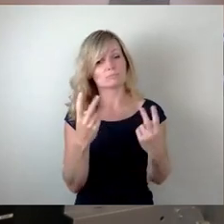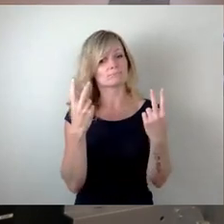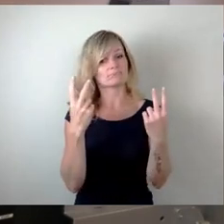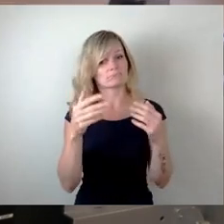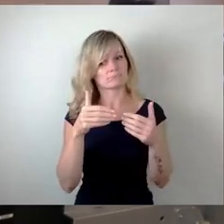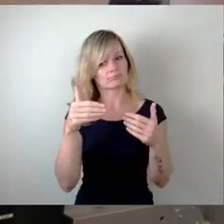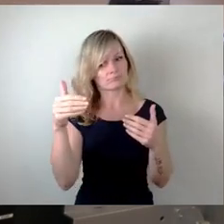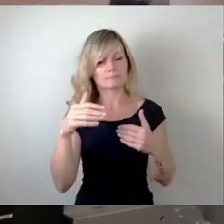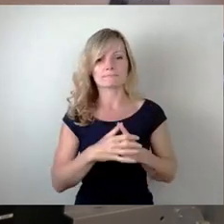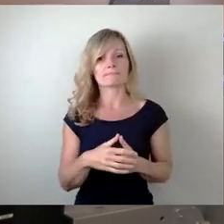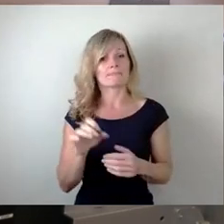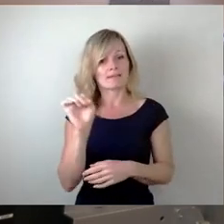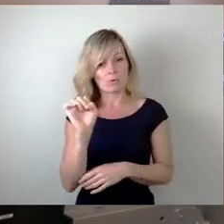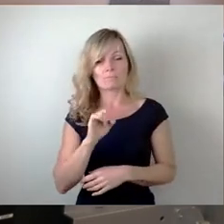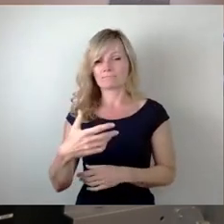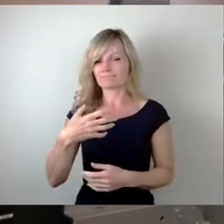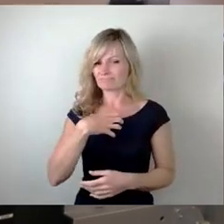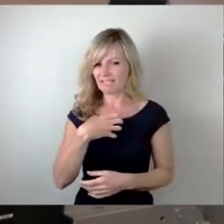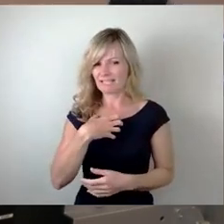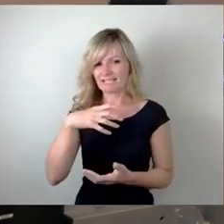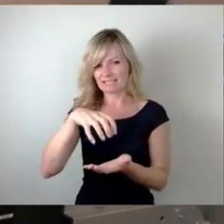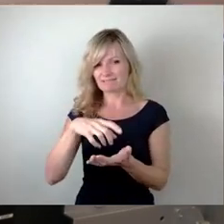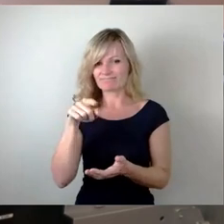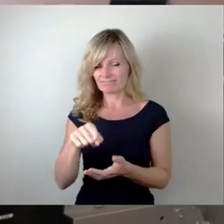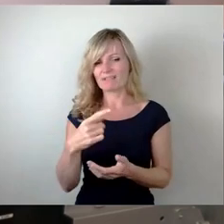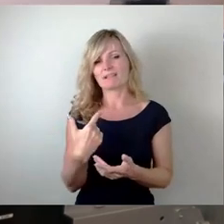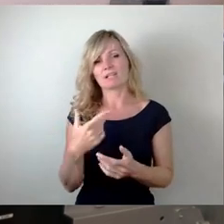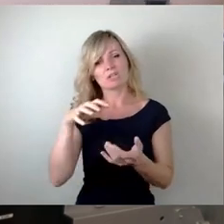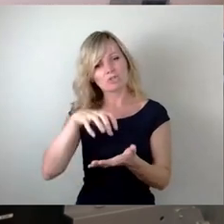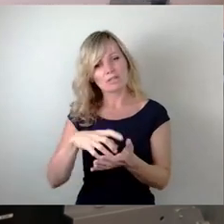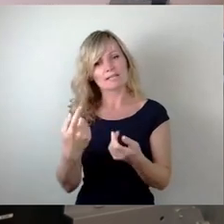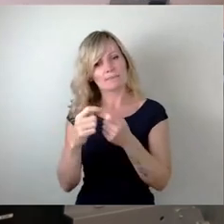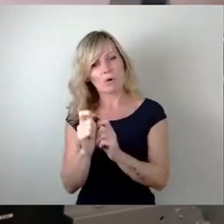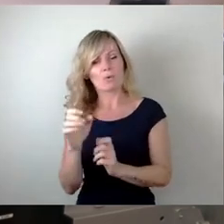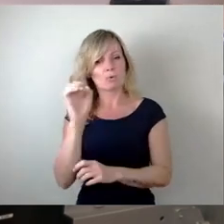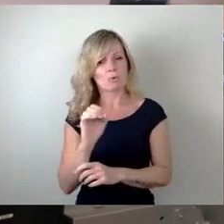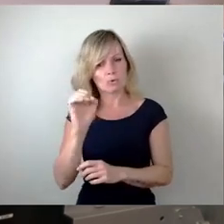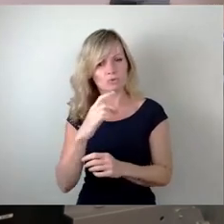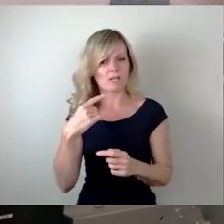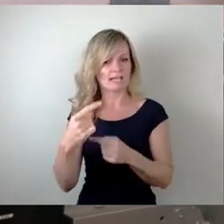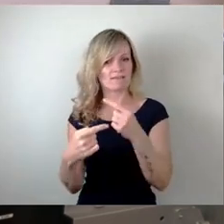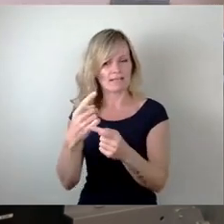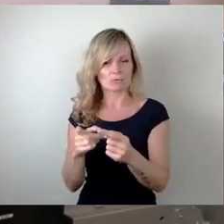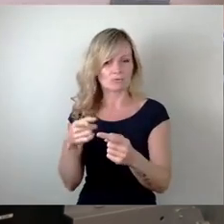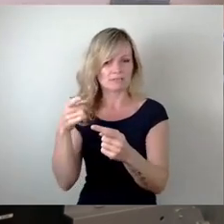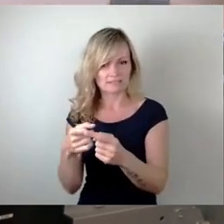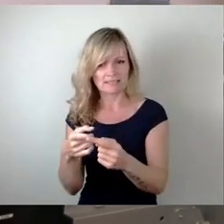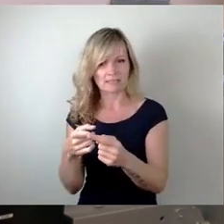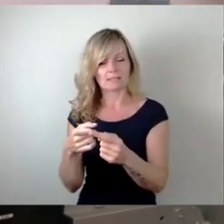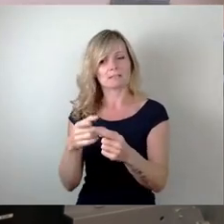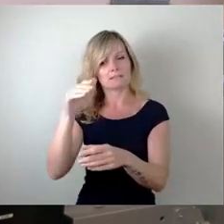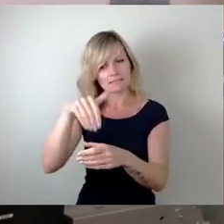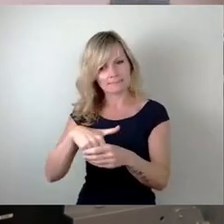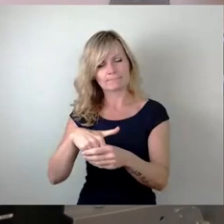städtebauliche, soziale und ökologische Entwicklungsziele unter Einbeziehung von Kleingartenanlagen gestellt hat,